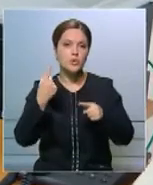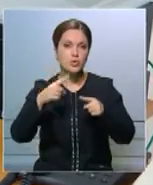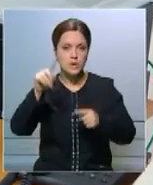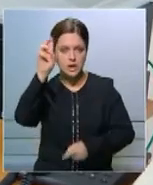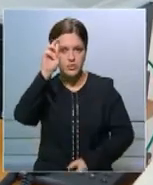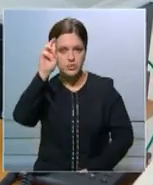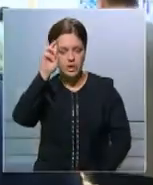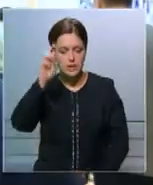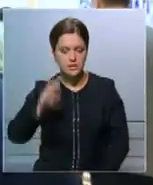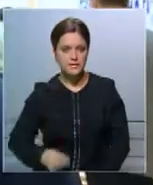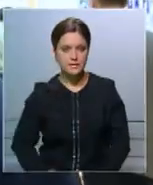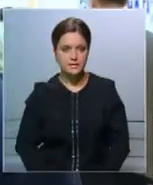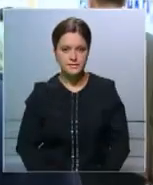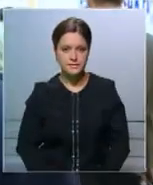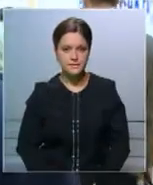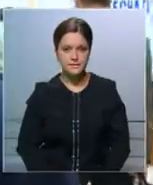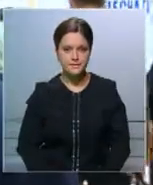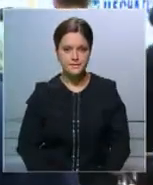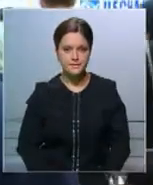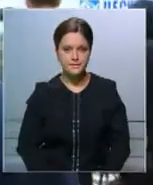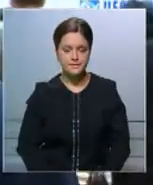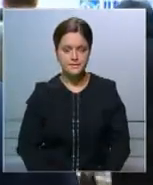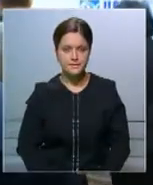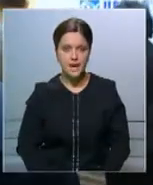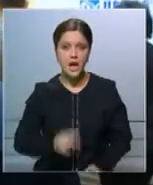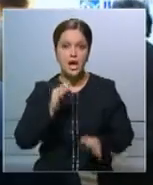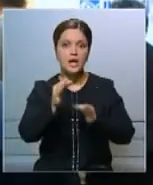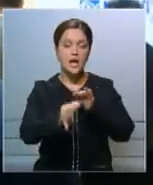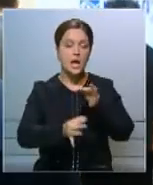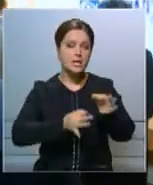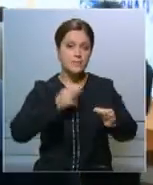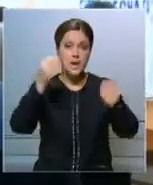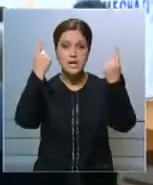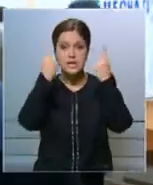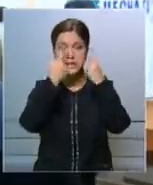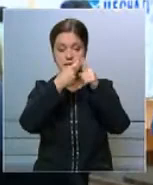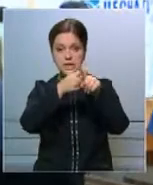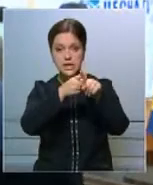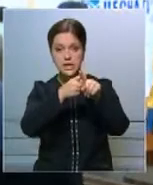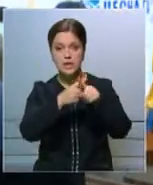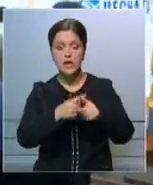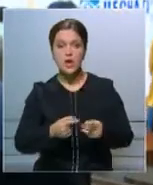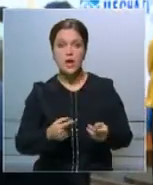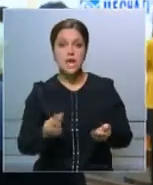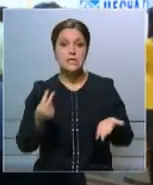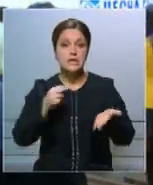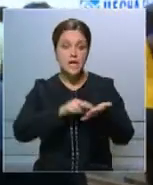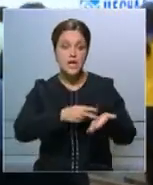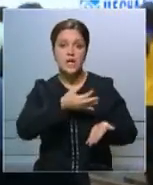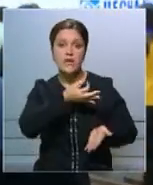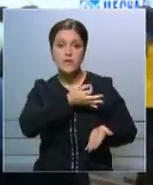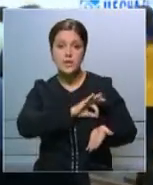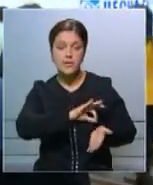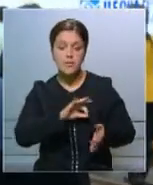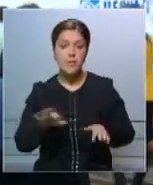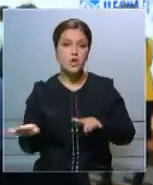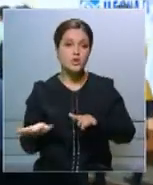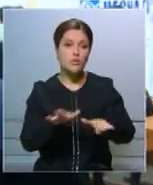страны. Космическая техника, космические технологии стали эффективным инструментом решения